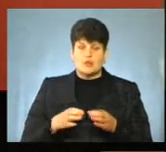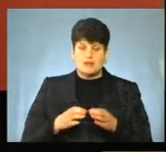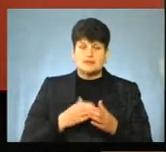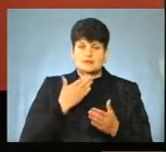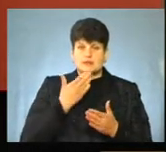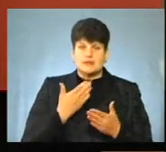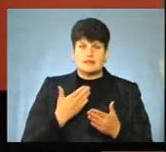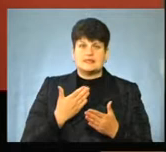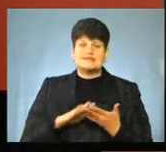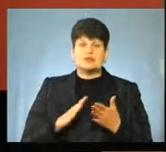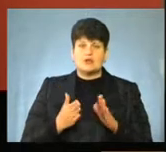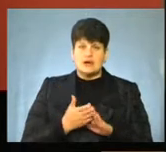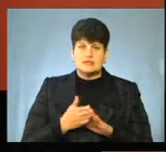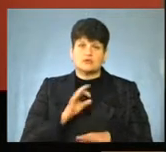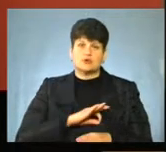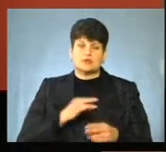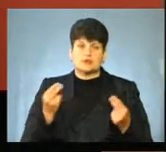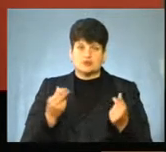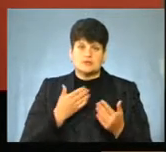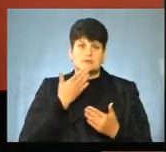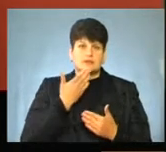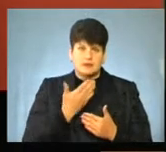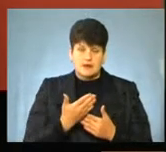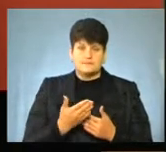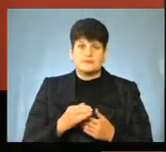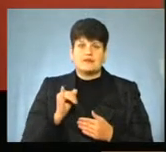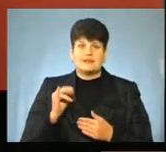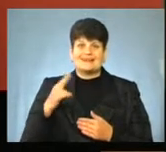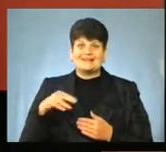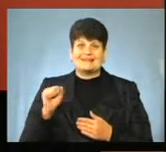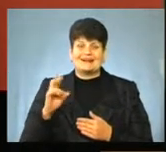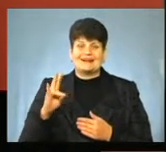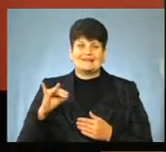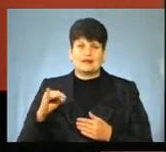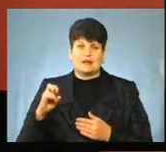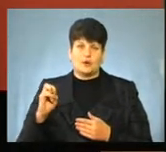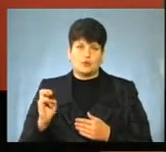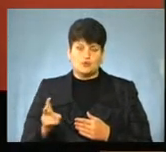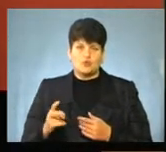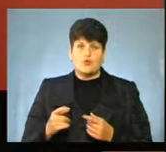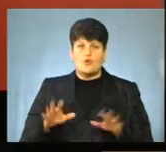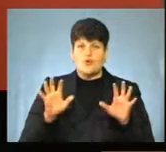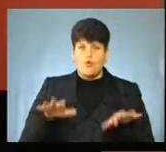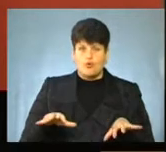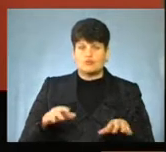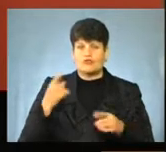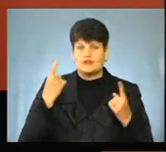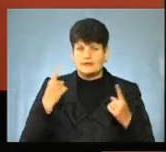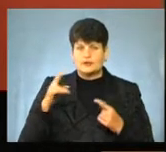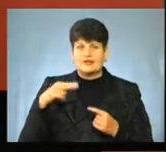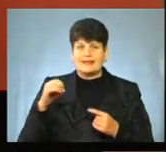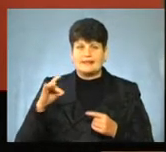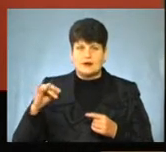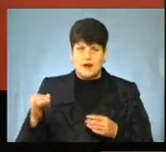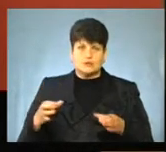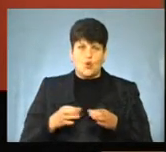освоєнням коштів. Власне, давайте перше почуємо Івана Данилюка, голову Великодидеркальської громади,